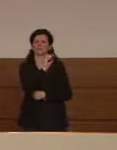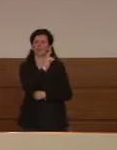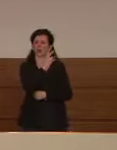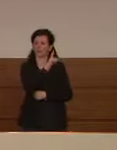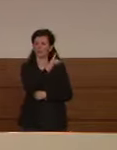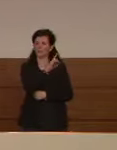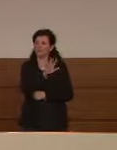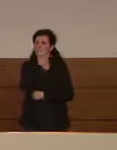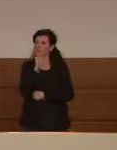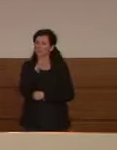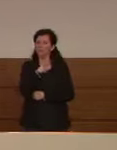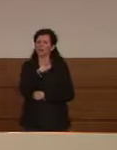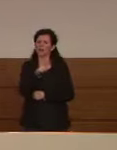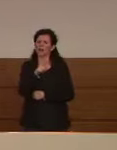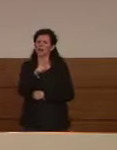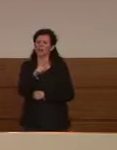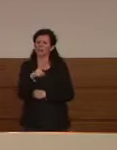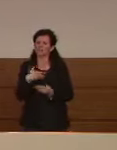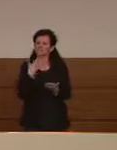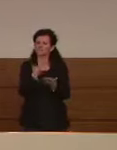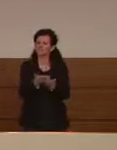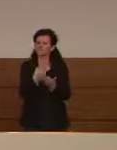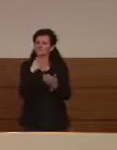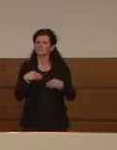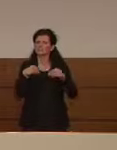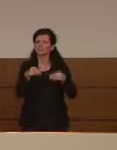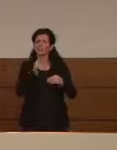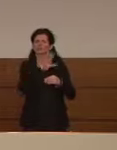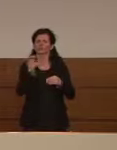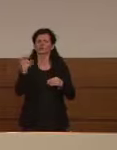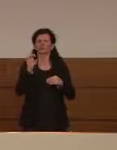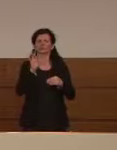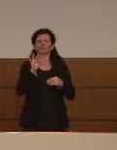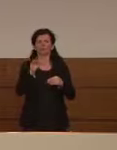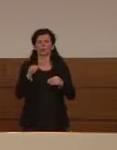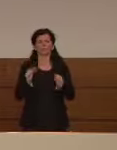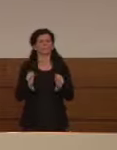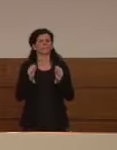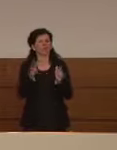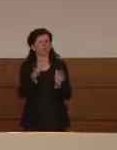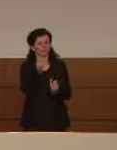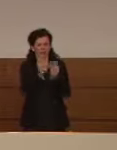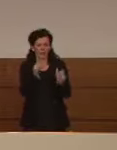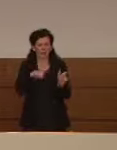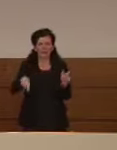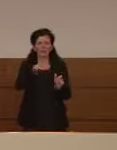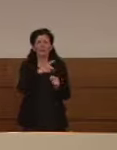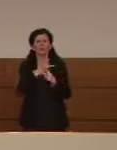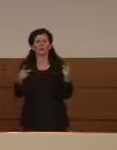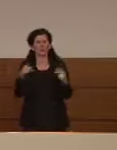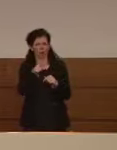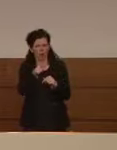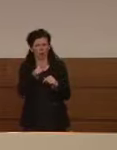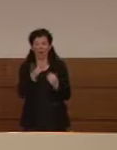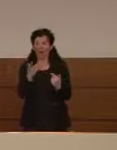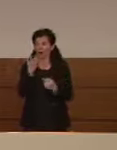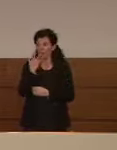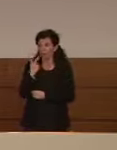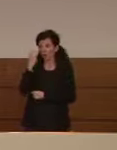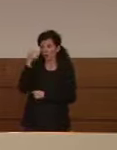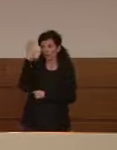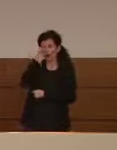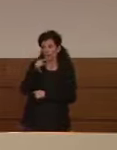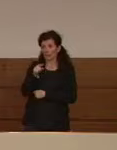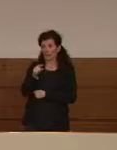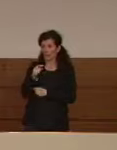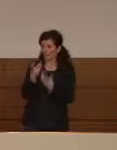550 volontari ecco volevo capire se si tratta insomma di speranze fondate se serve ancora cautela insomma i tempi